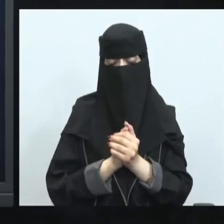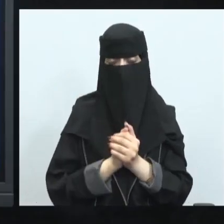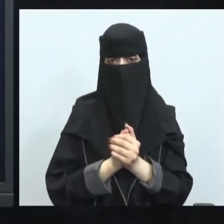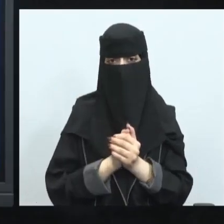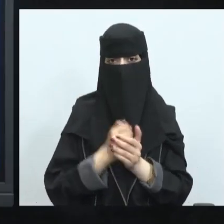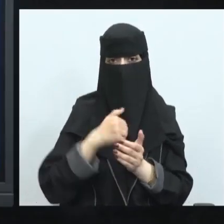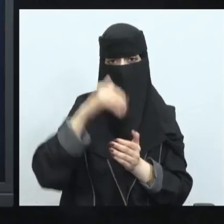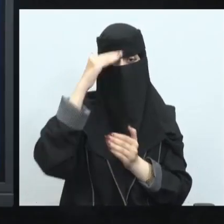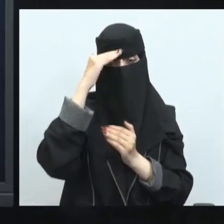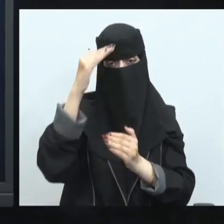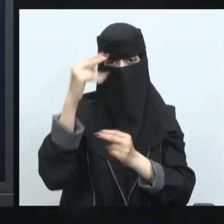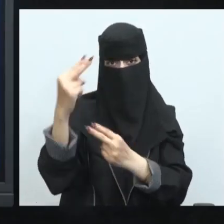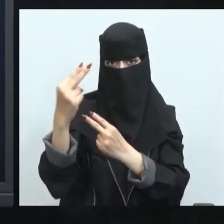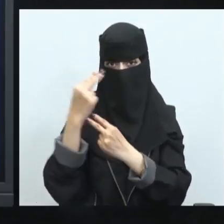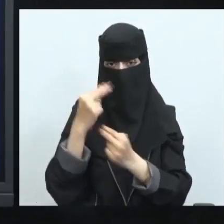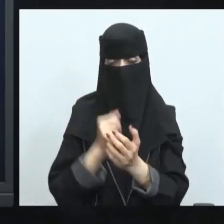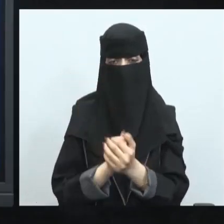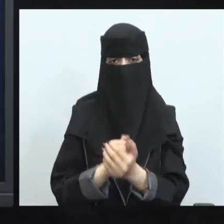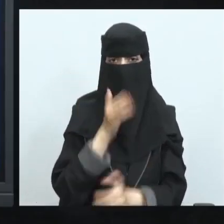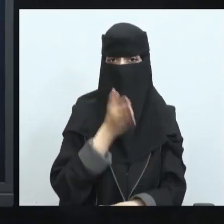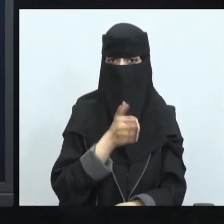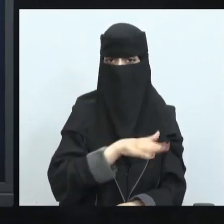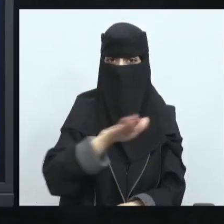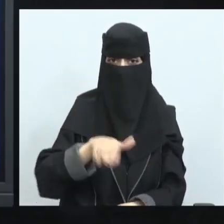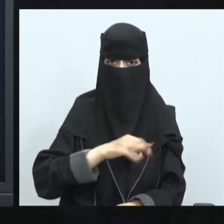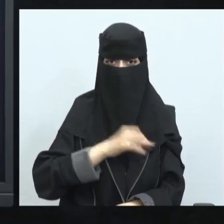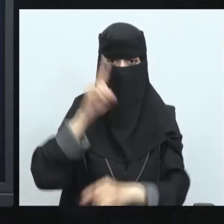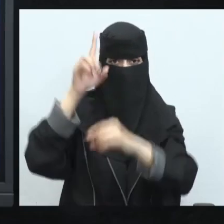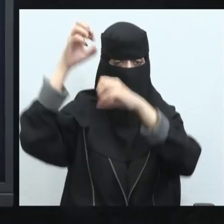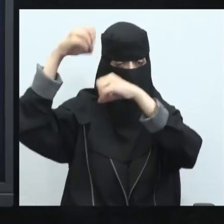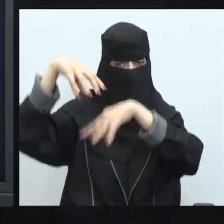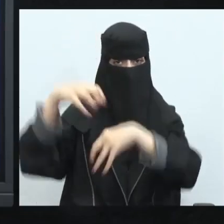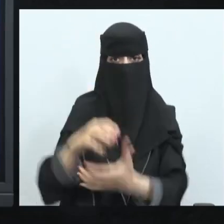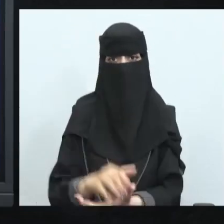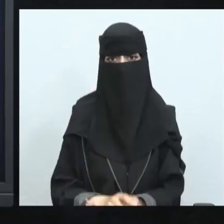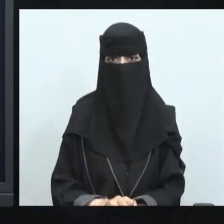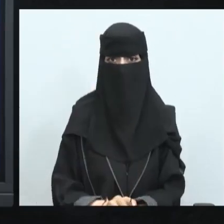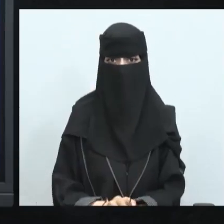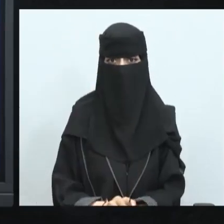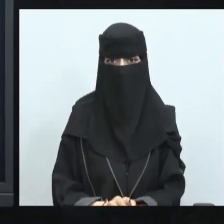درسنا لهذا اليوم شكرا لكم لحسن المتابعة والسلام عليكم ورحمة الله وبركاته شكرا لكم شكرا